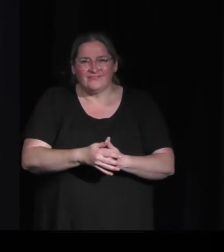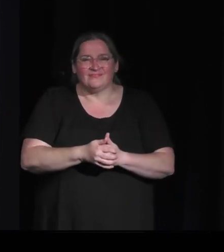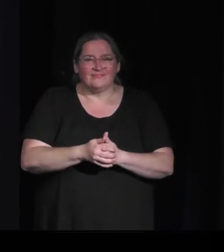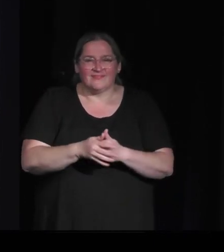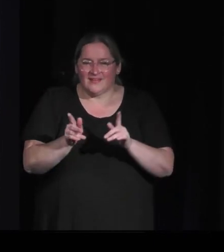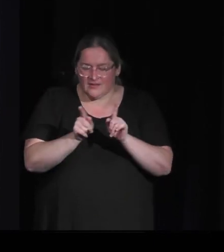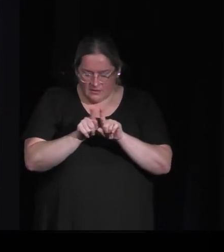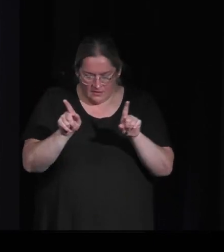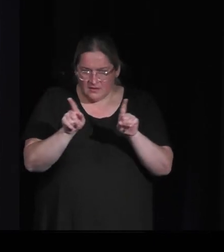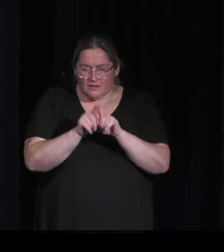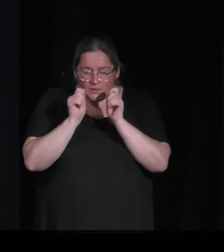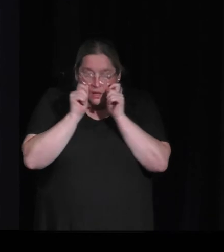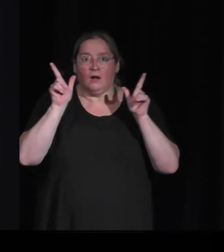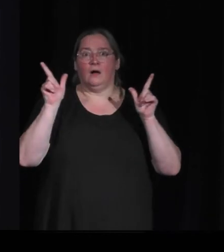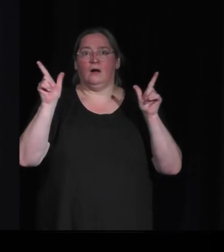révélatrice,